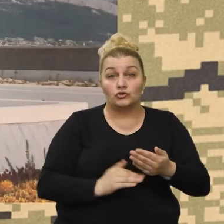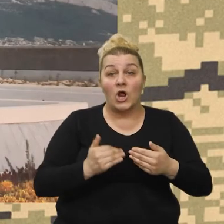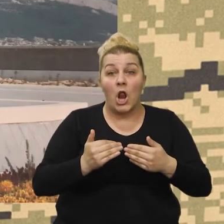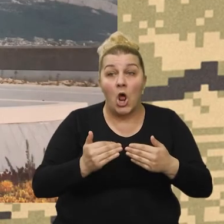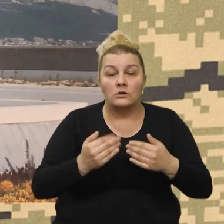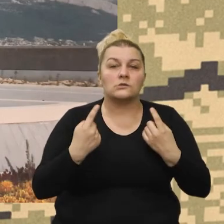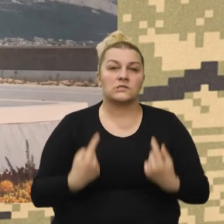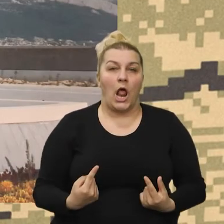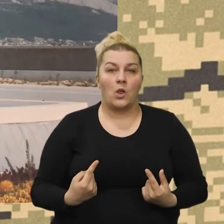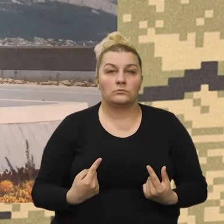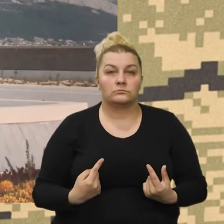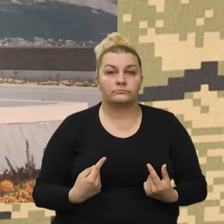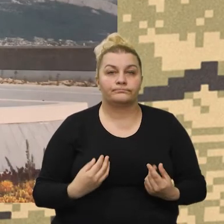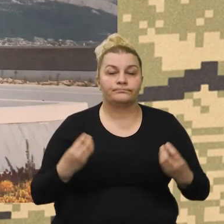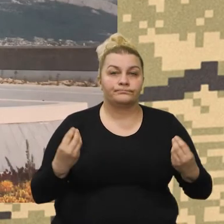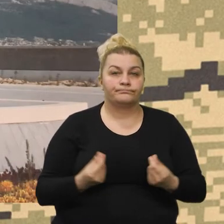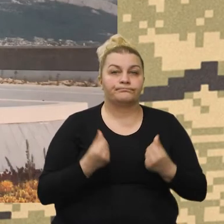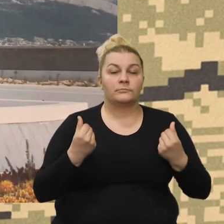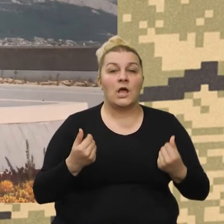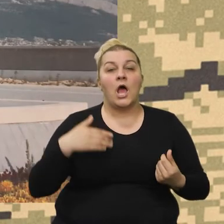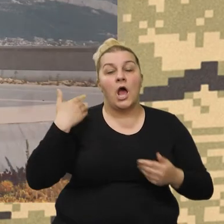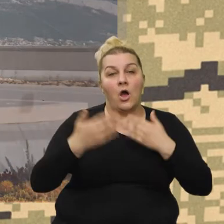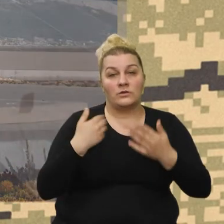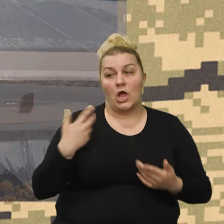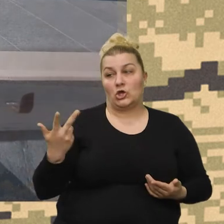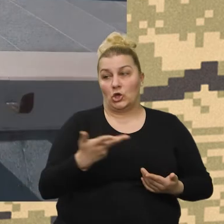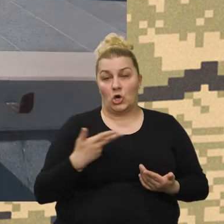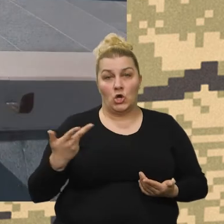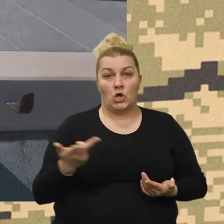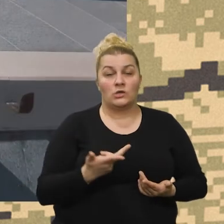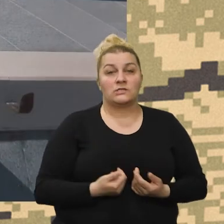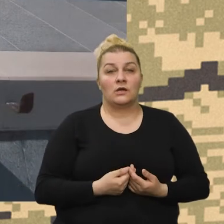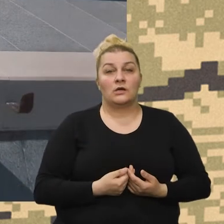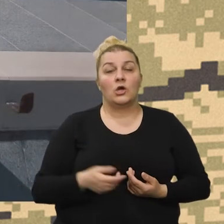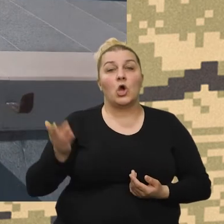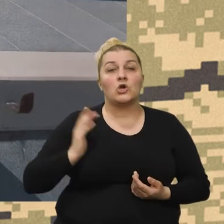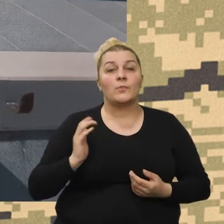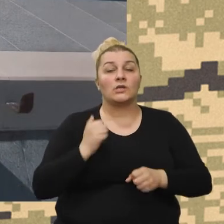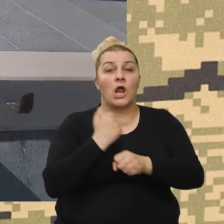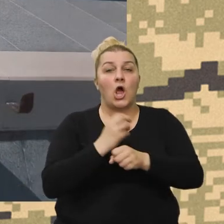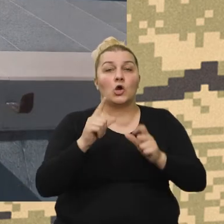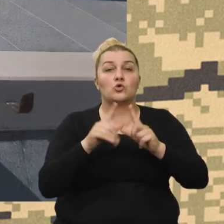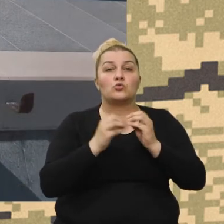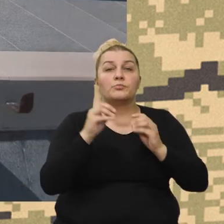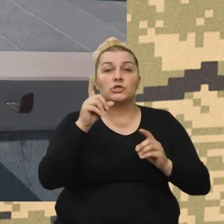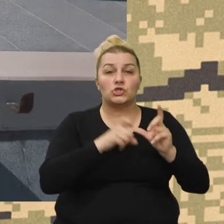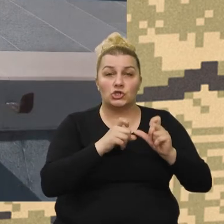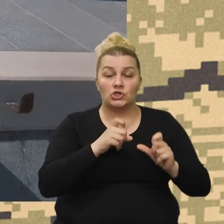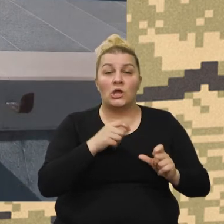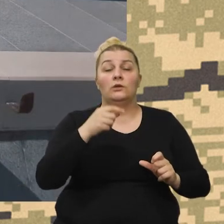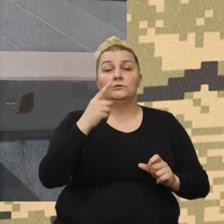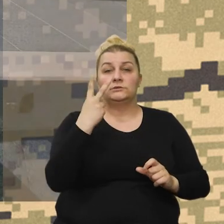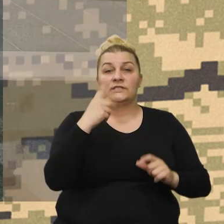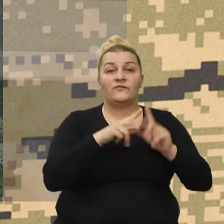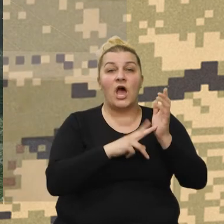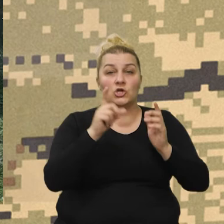stalo. I onda smo nas trojica, gospodin Grubišić, Ivančić i ja otišli